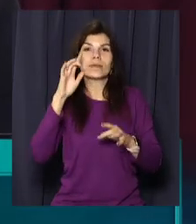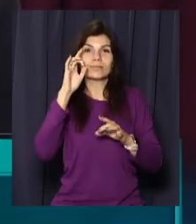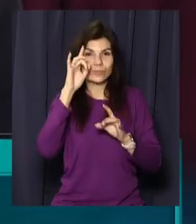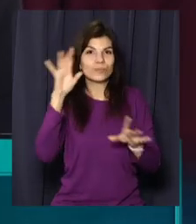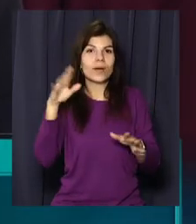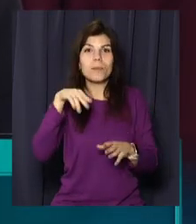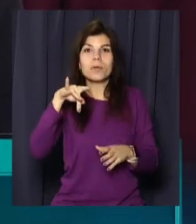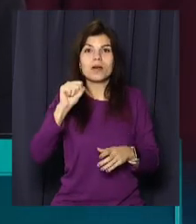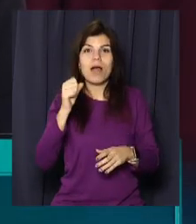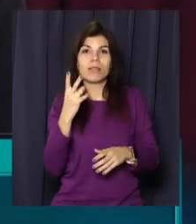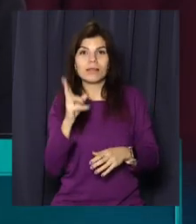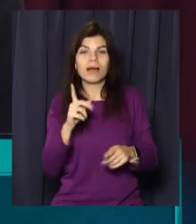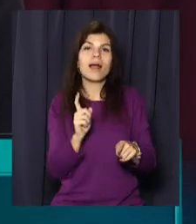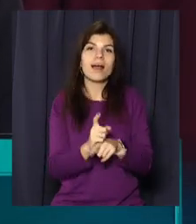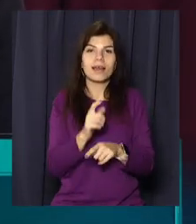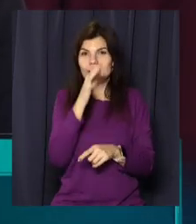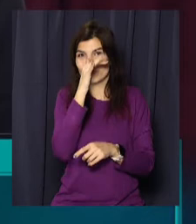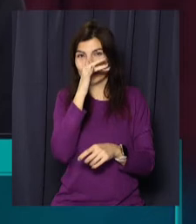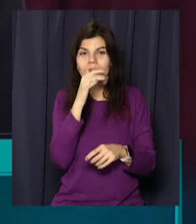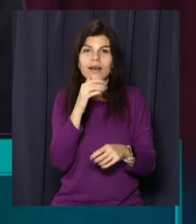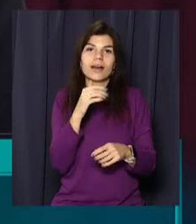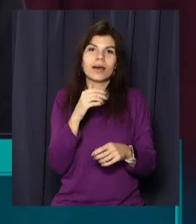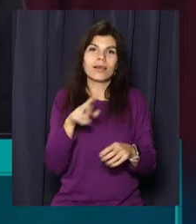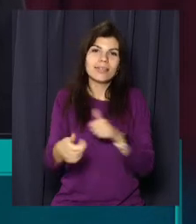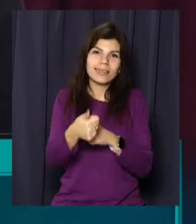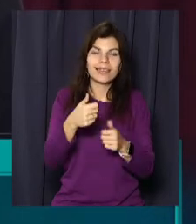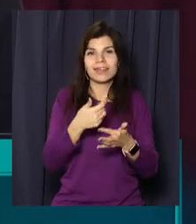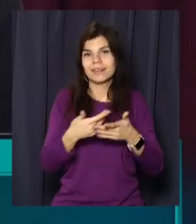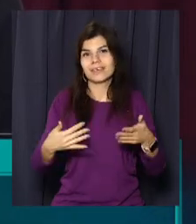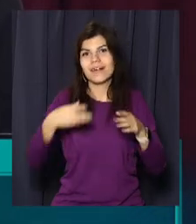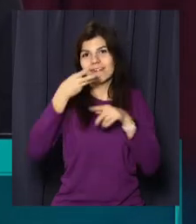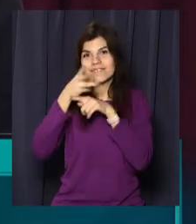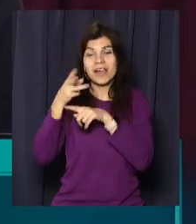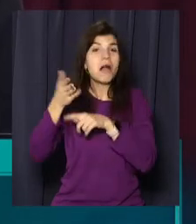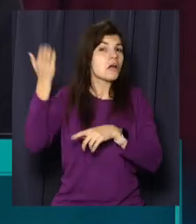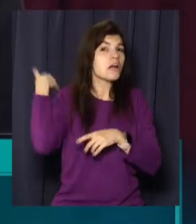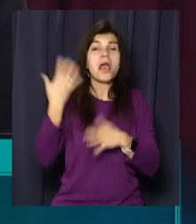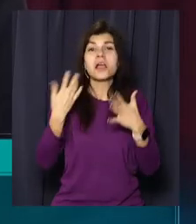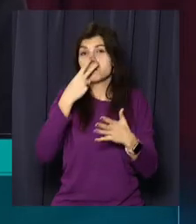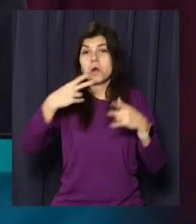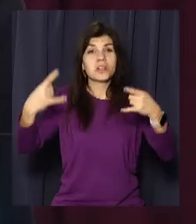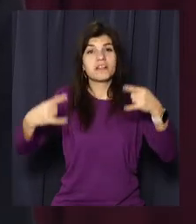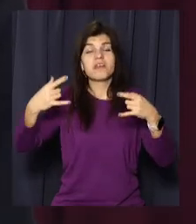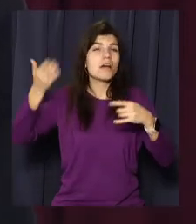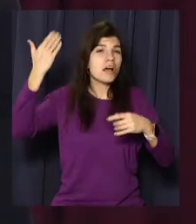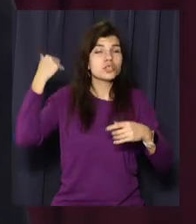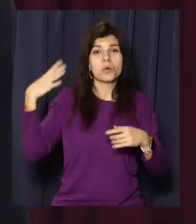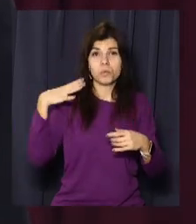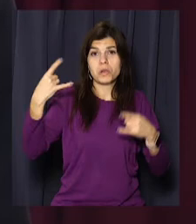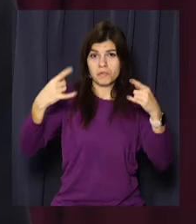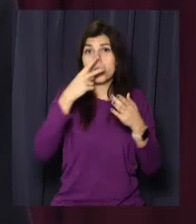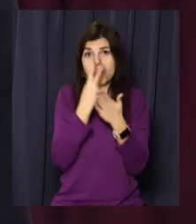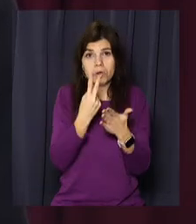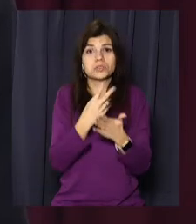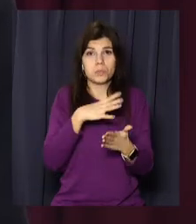навіть якщо 10 років досить на телевіді, знімали розігриши, по телевізору